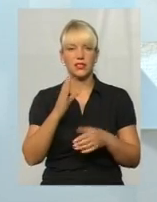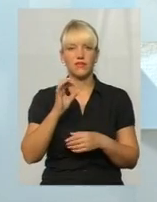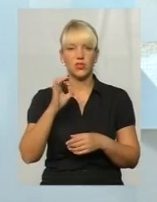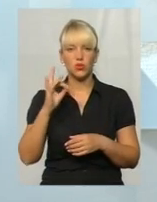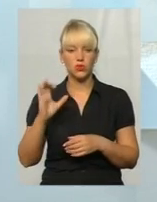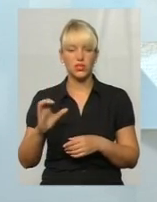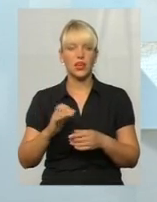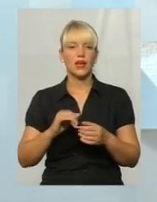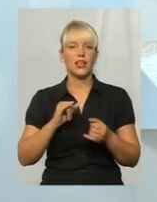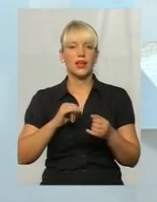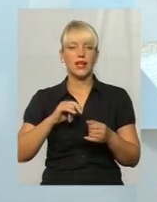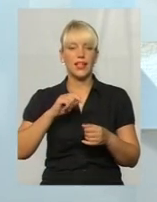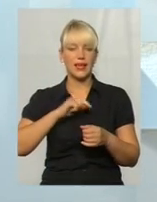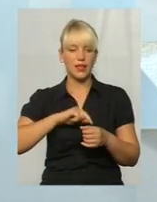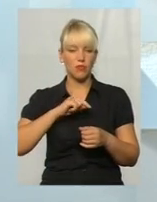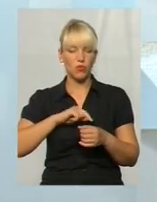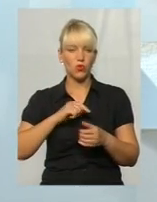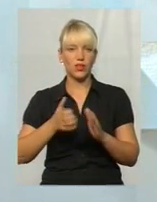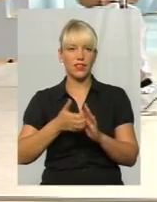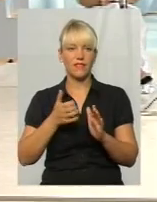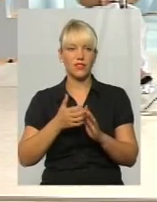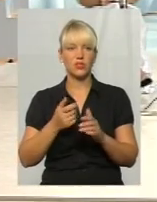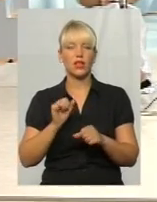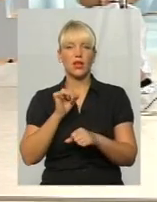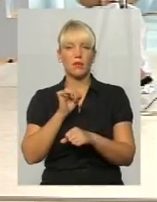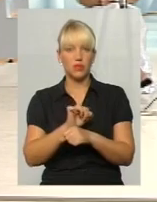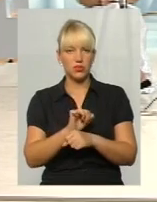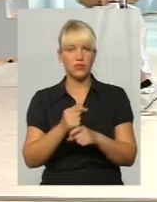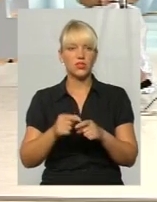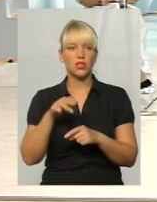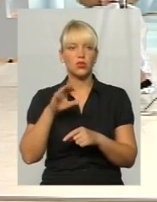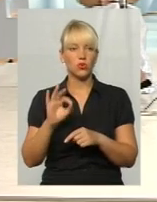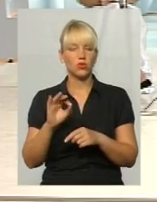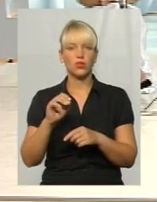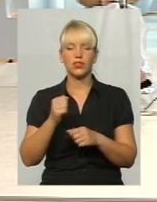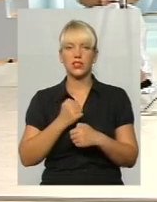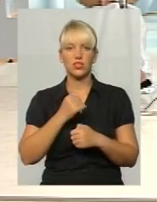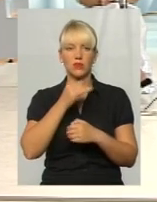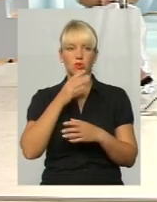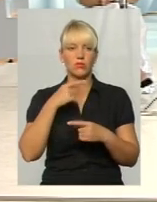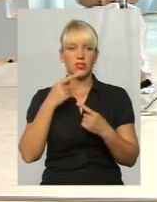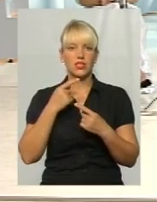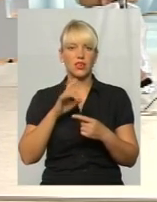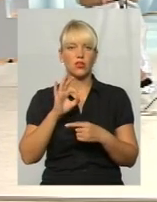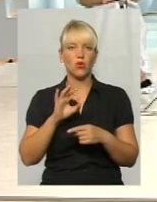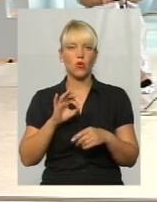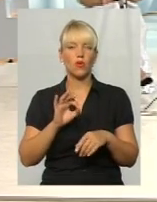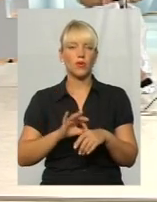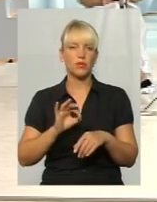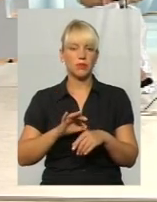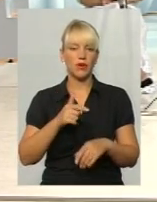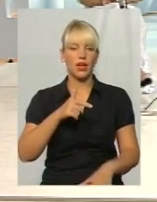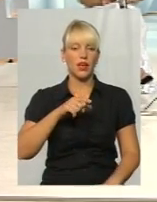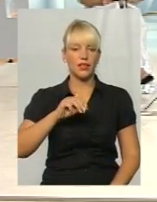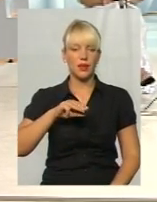ну, десь приостановився, то, к сожалению, ми не можемо сказати цього гепатиту. Вони